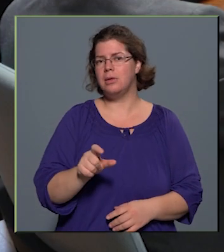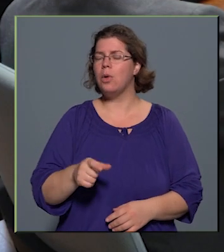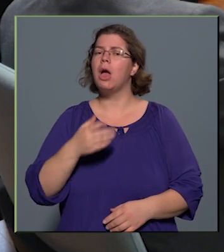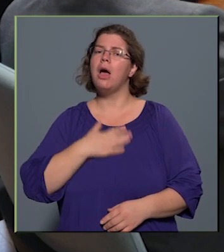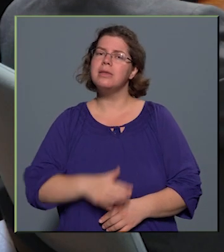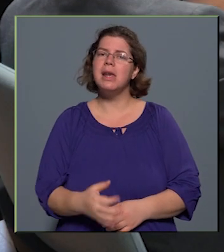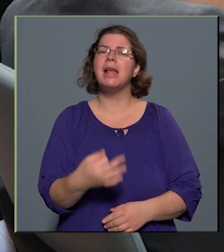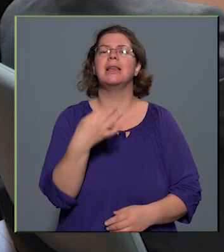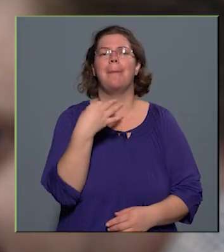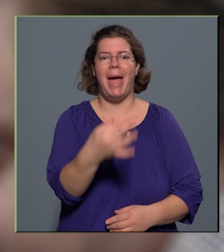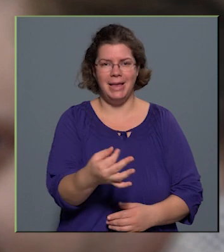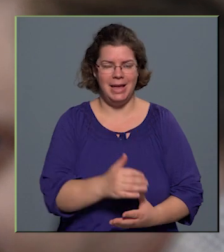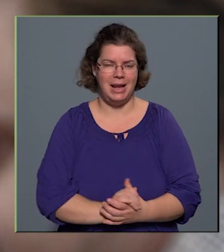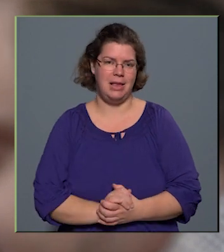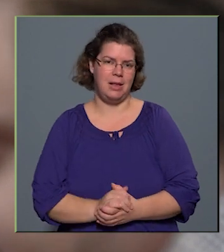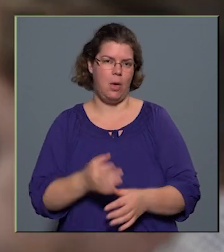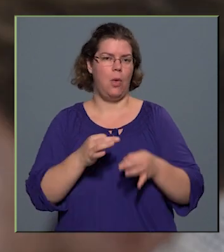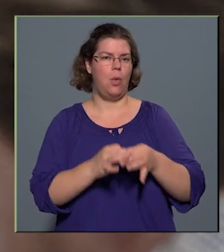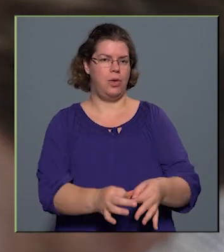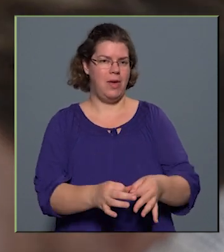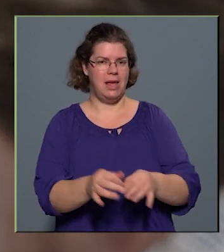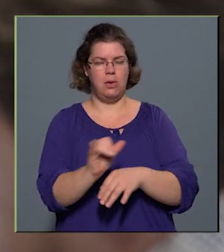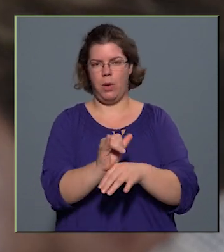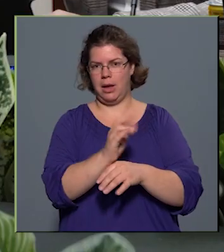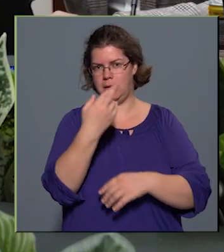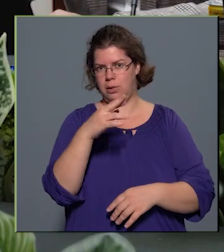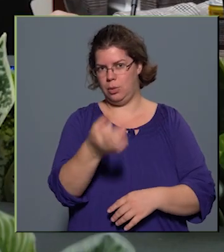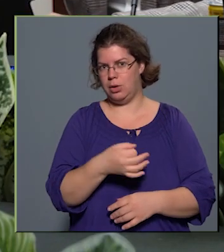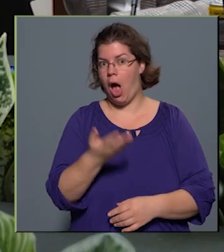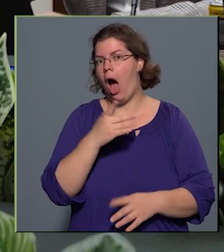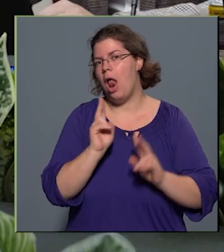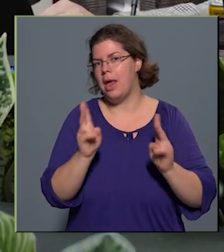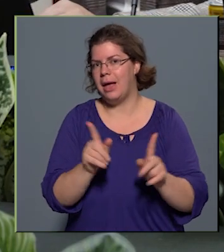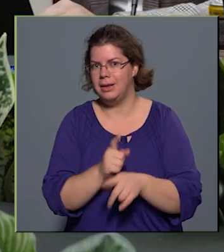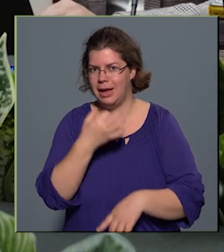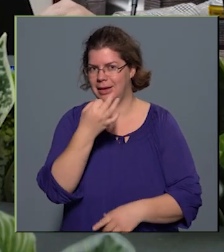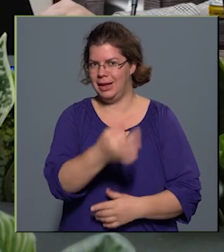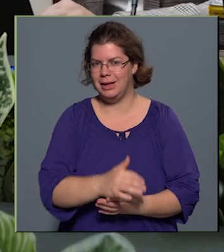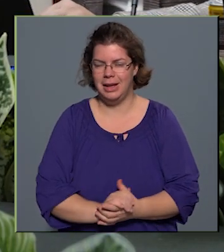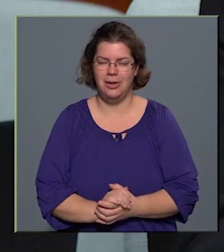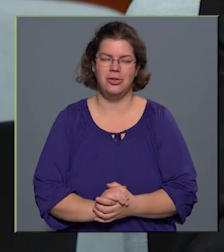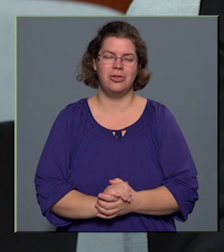szeretném megkérdezni ügyvezető igazgató úrtól, ha lehet ilyen kérdést feltenni neki,